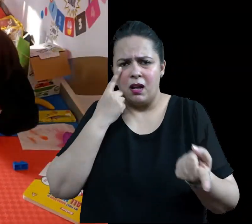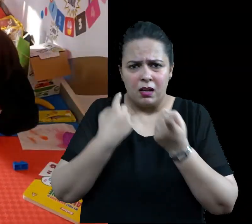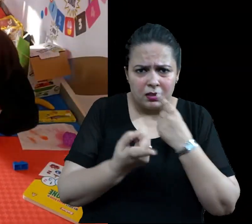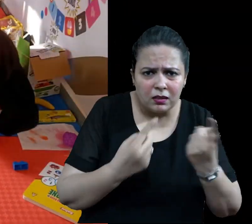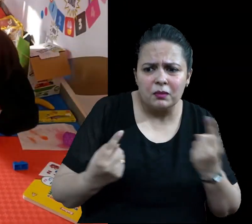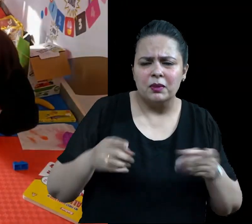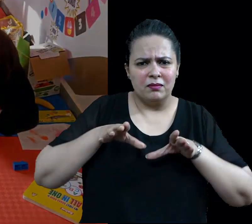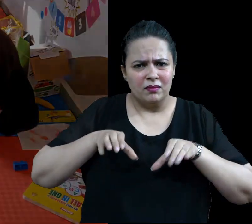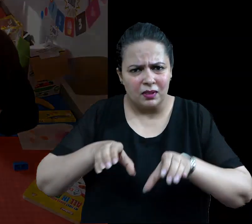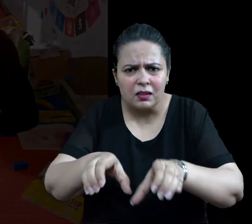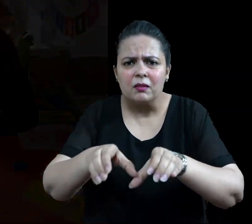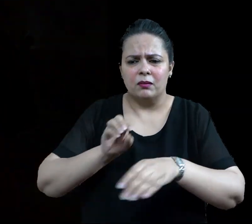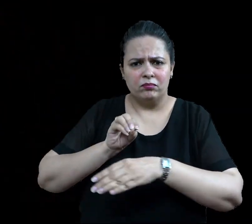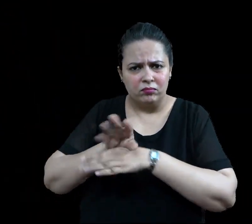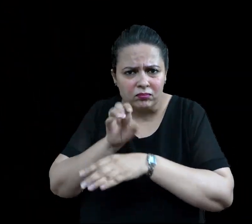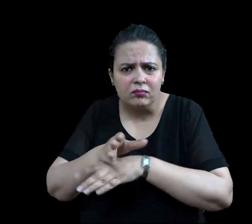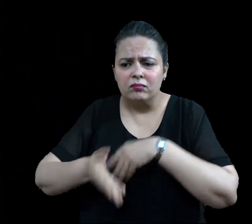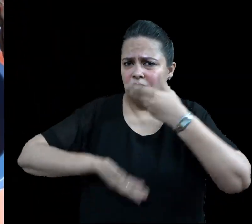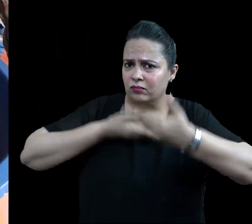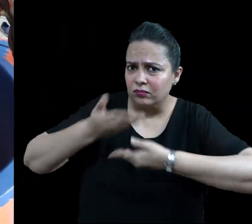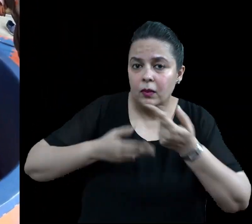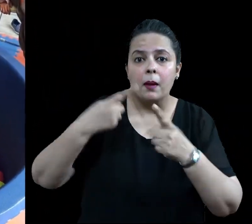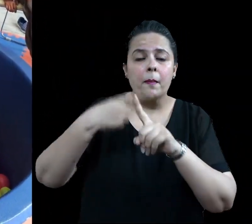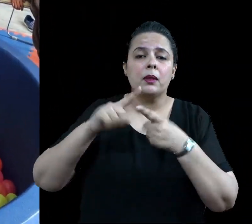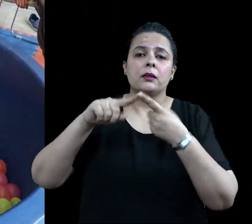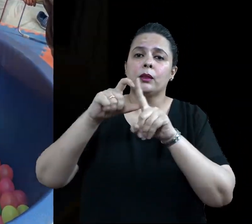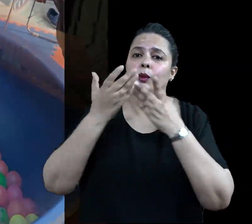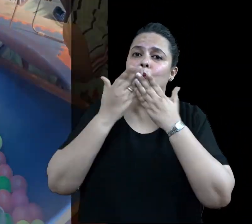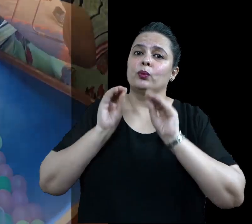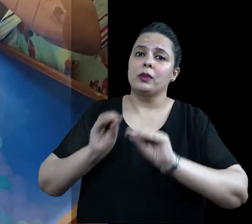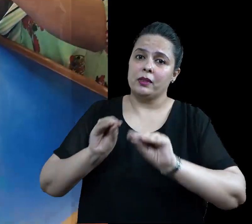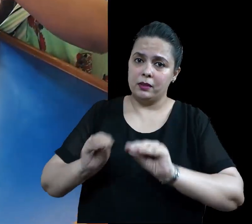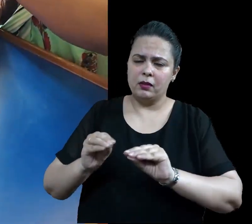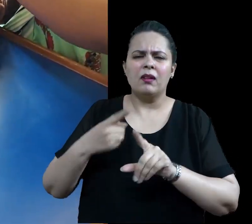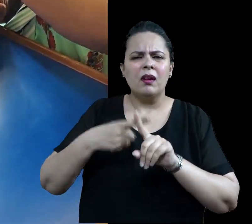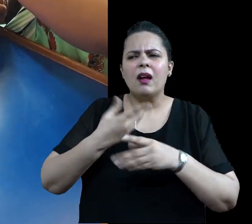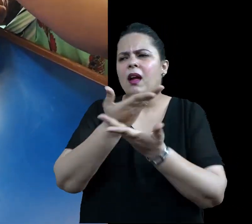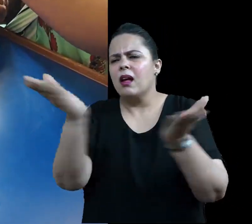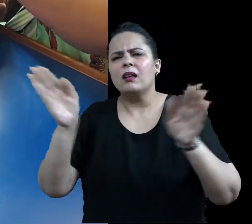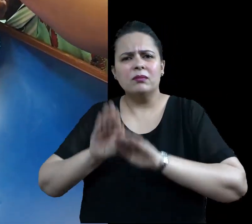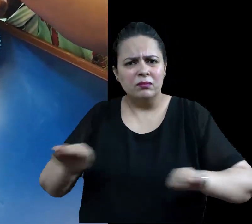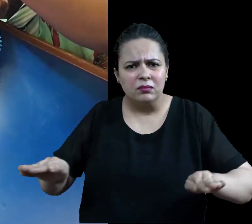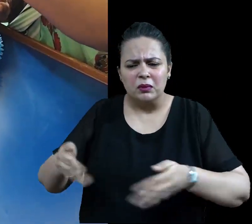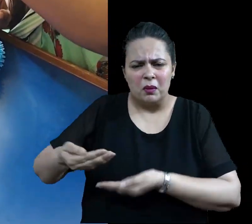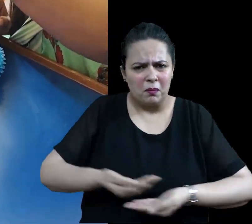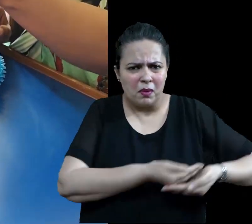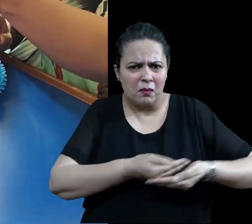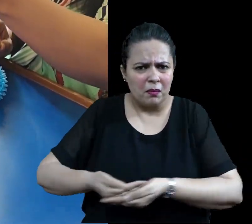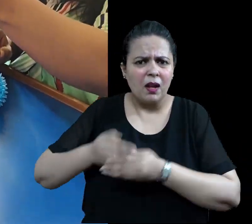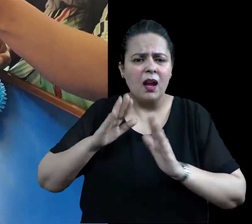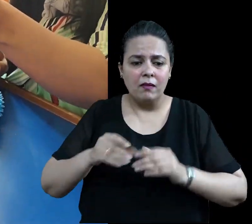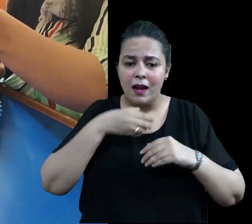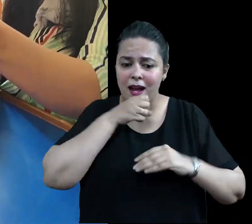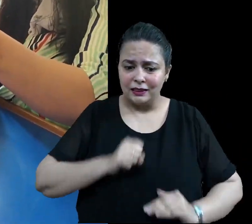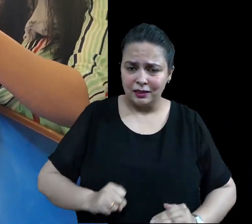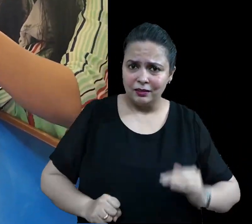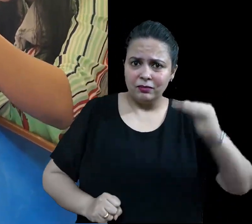दिव्यांगता की चुनोतियों को दूर करने का प्रयास किया जाएगा। दिव्यांगता का खतरा, विकासात्मक विकार और विकासात्मक